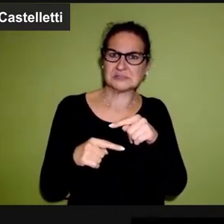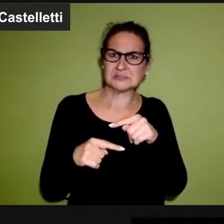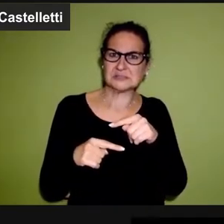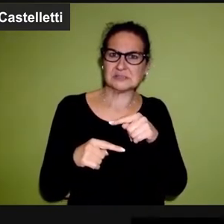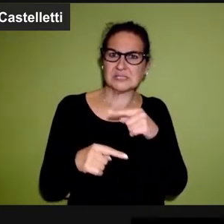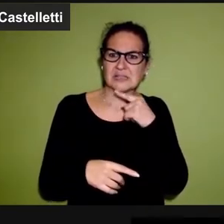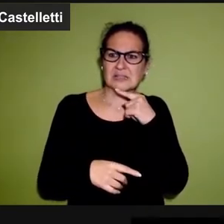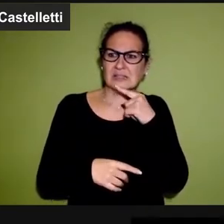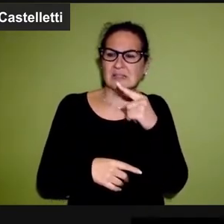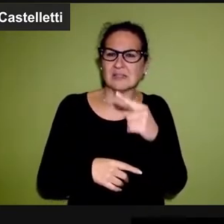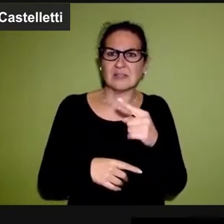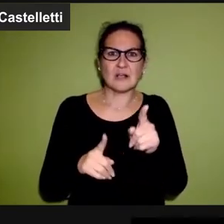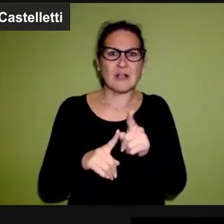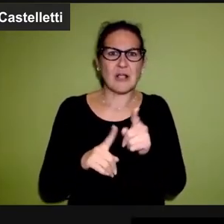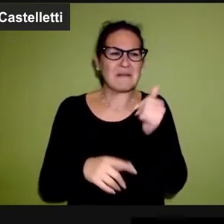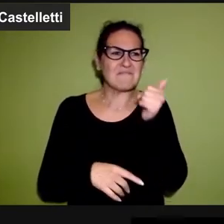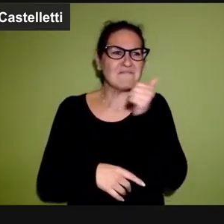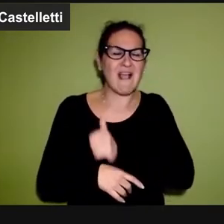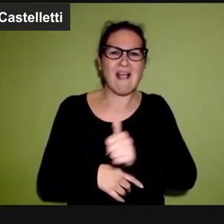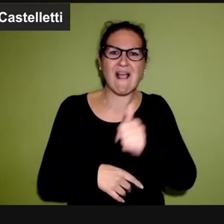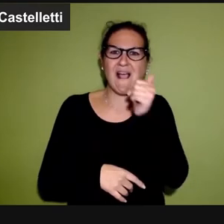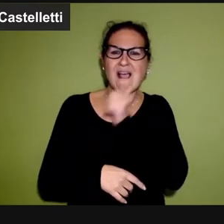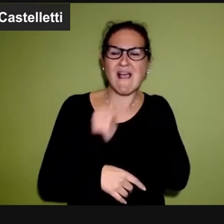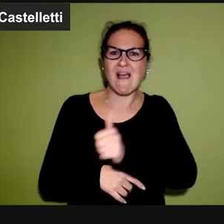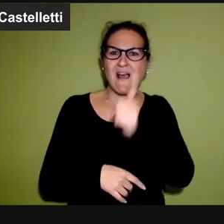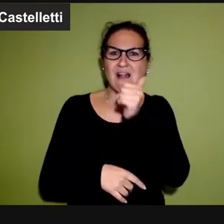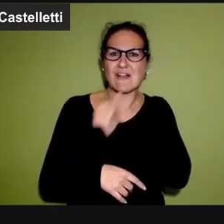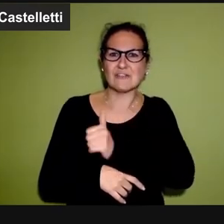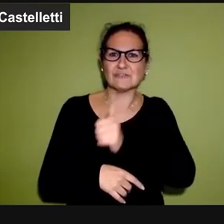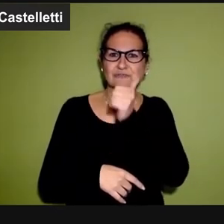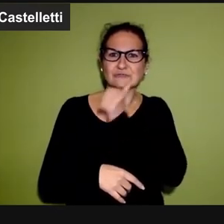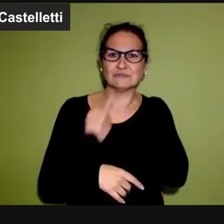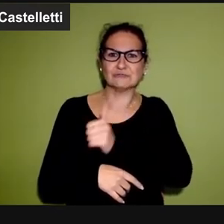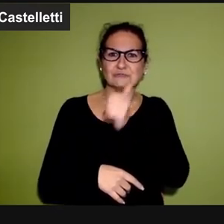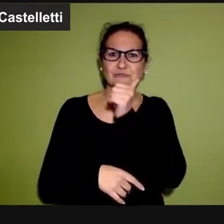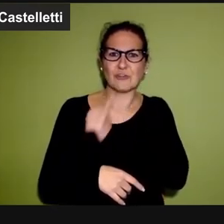qui, raccontavano delle mostruose falsità.